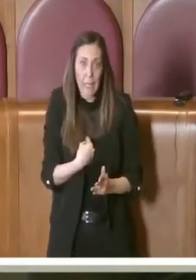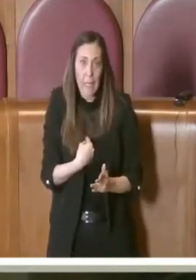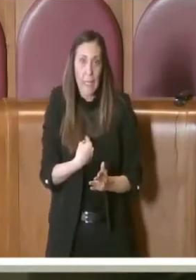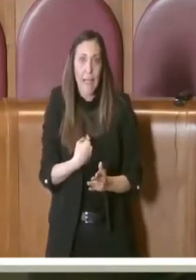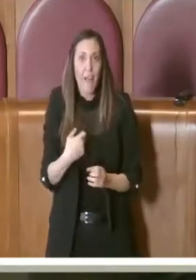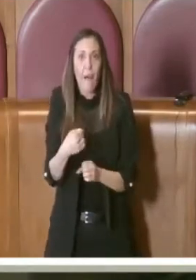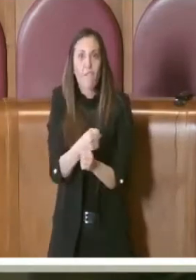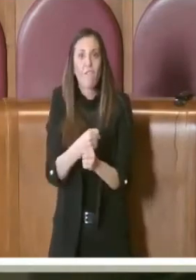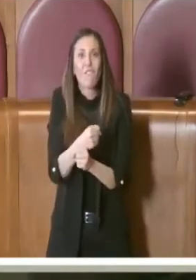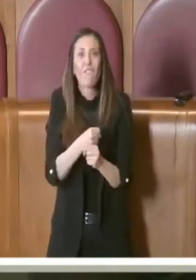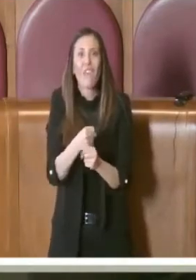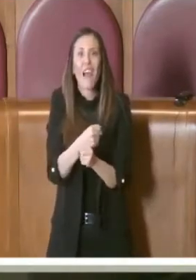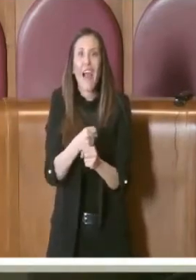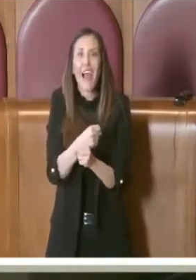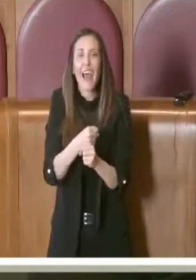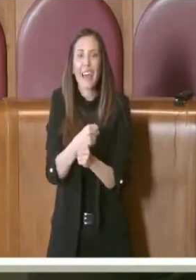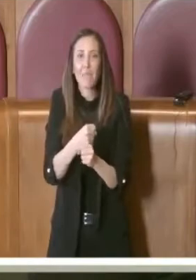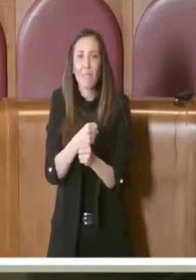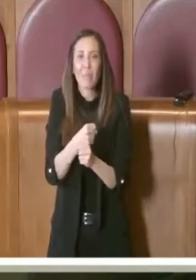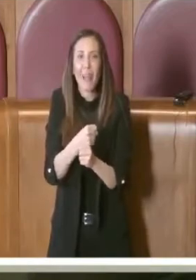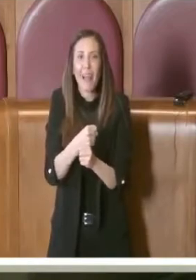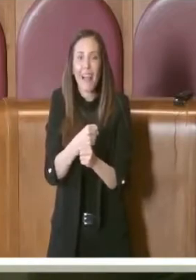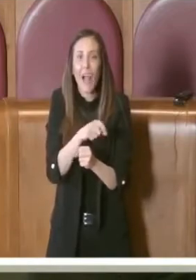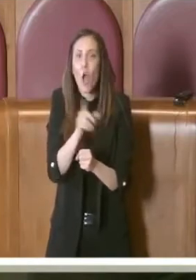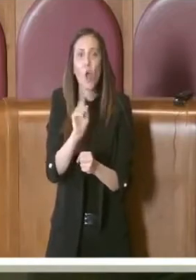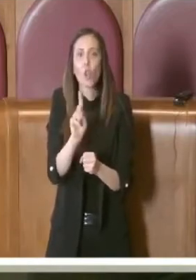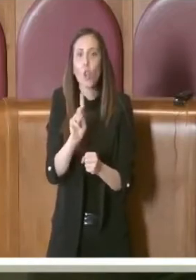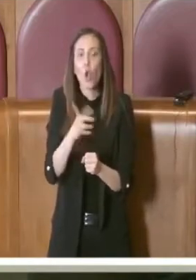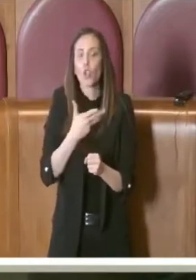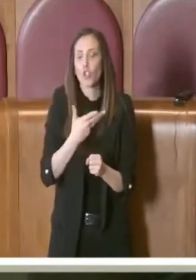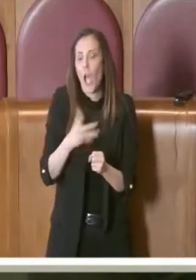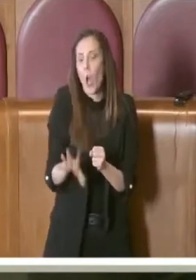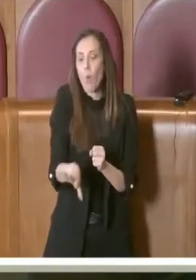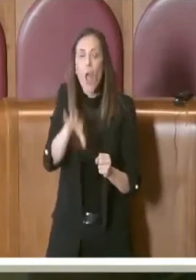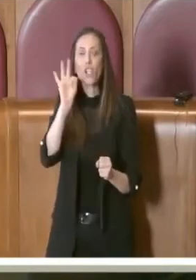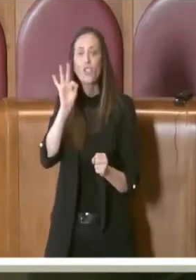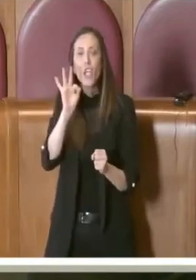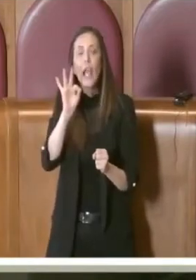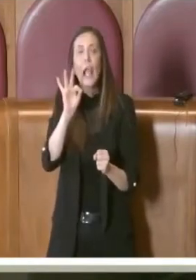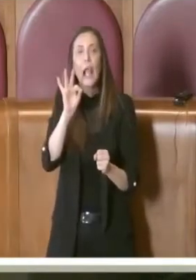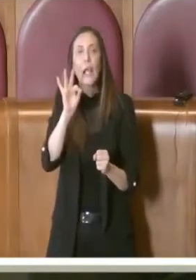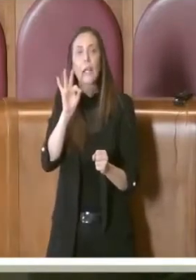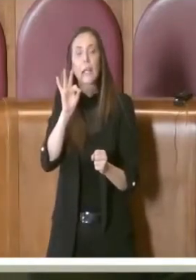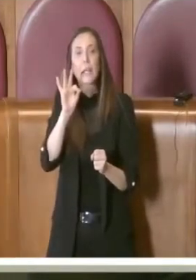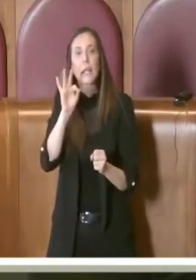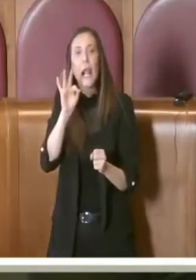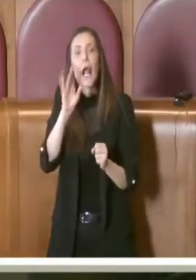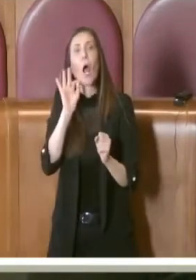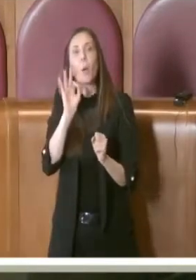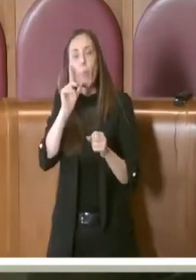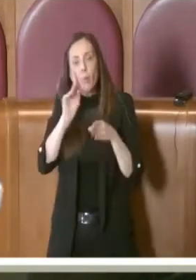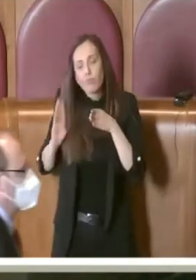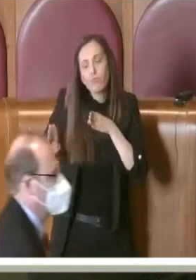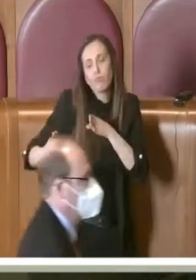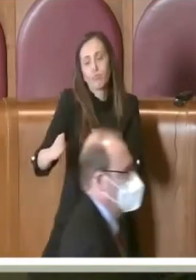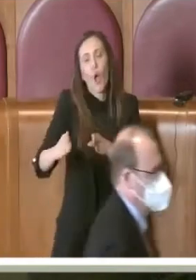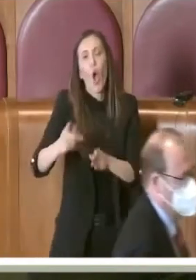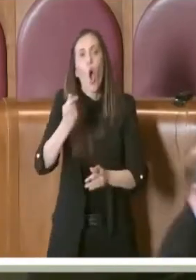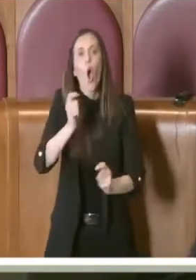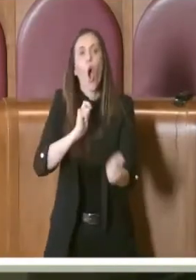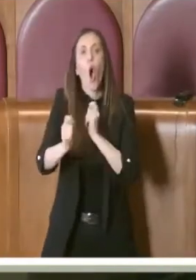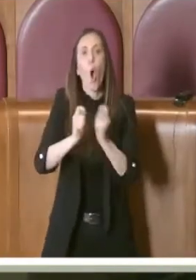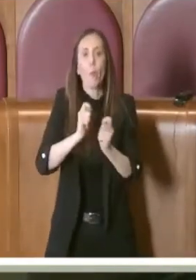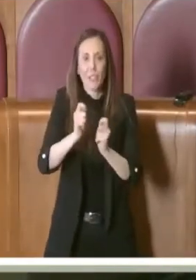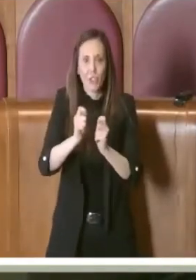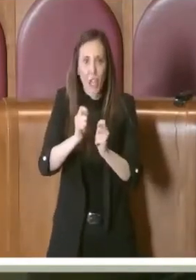Farmacup non ha un indirizzo prettamente commerciale, vado a dire sì, gestisce, perché le farmacie sono delle attività